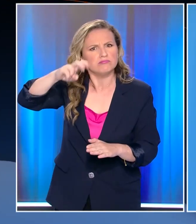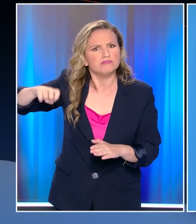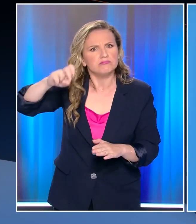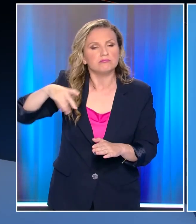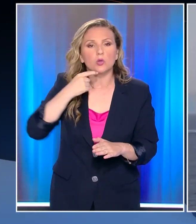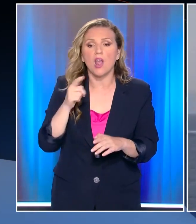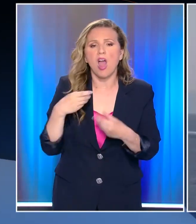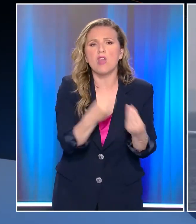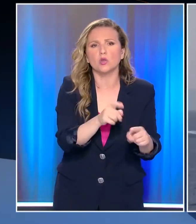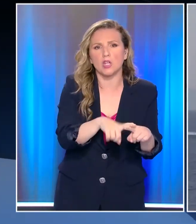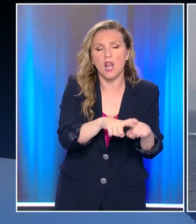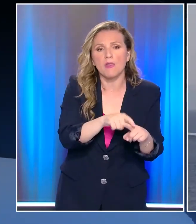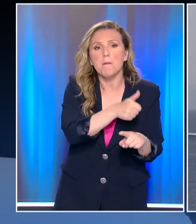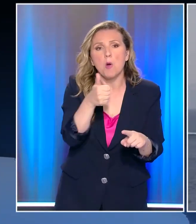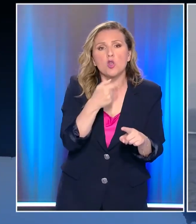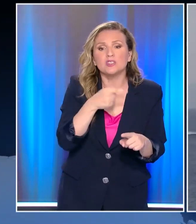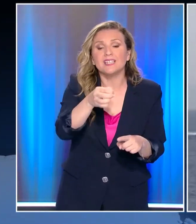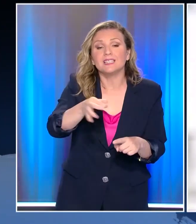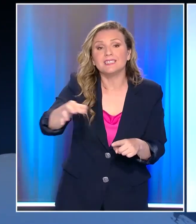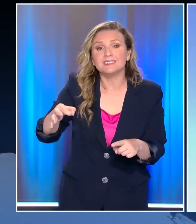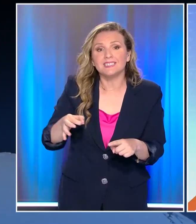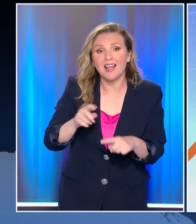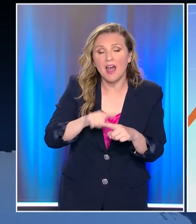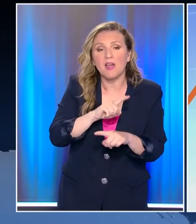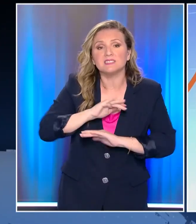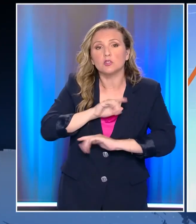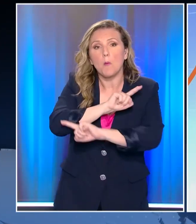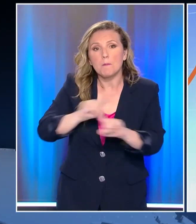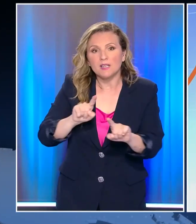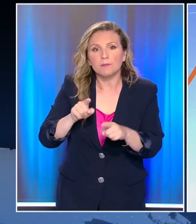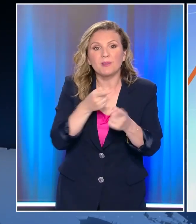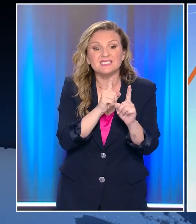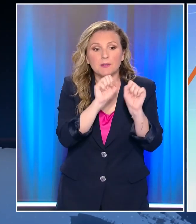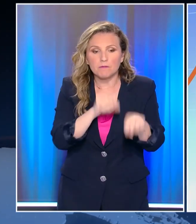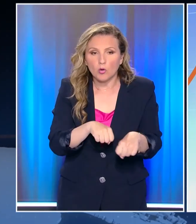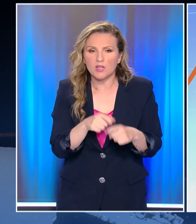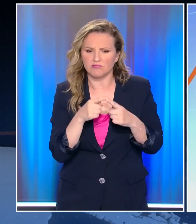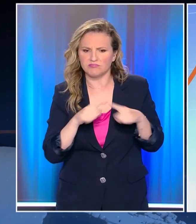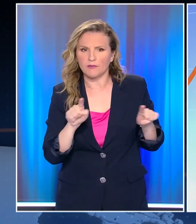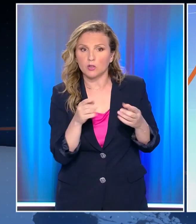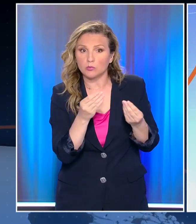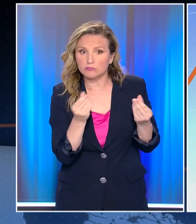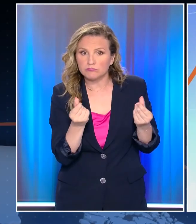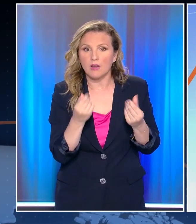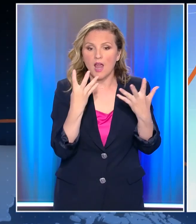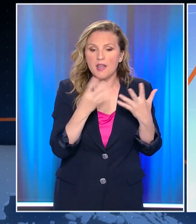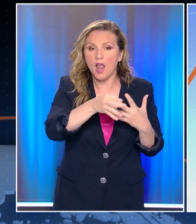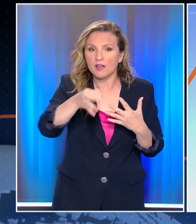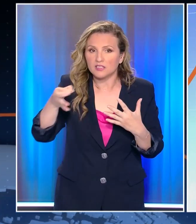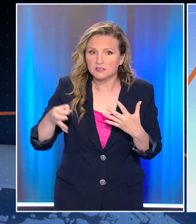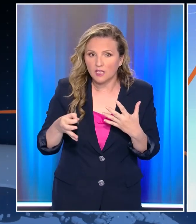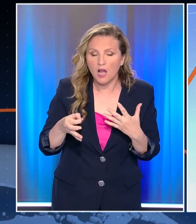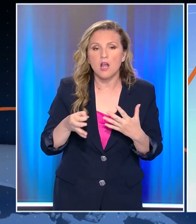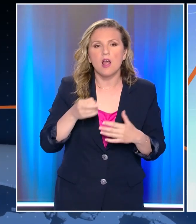και έχουν δοθεί στην Ελλάδα υπό τον όρο της αποστρατικοποίησης. Στη συμφωνία συμφωνήθηκε διαφορετική φόρμουλα για εννέα νησιά που